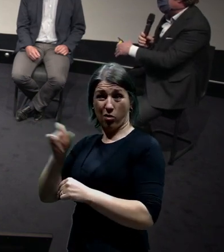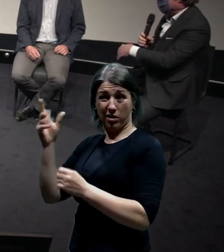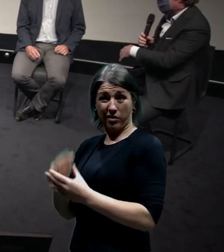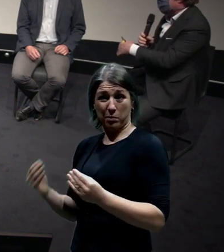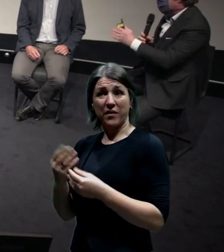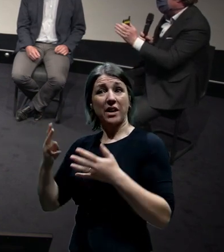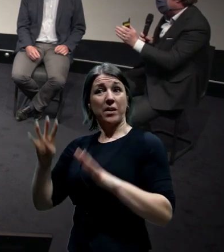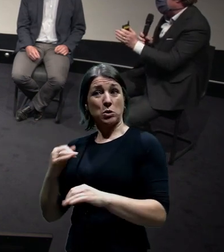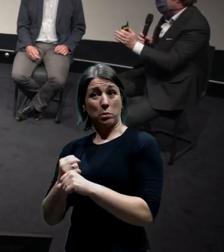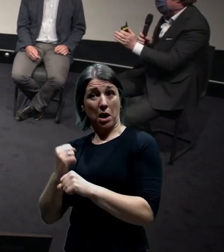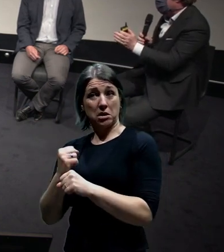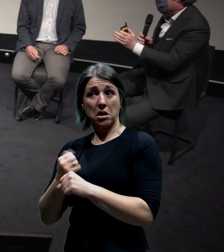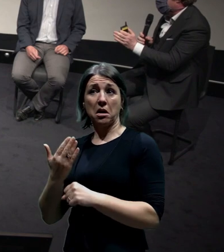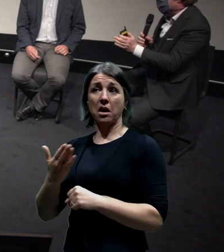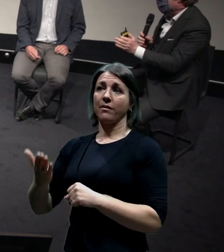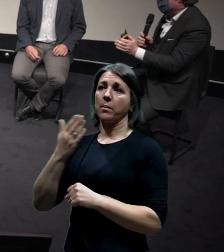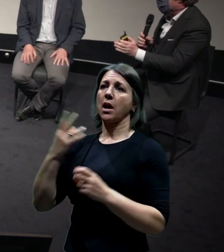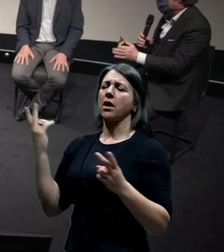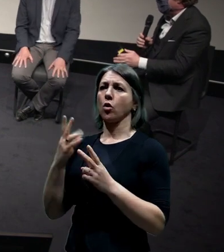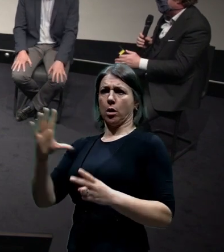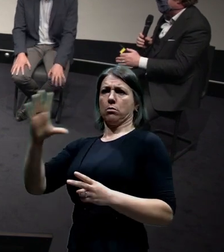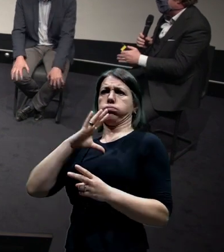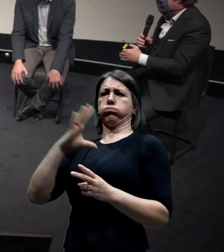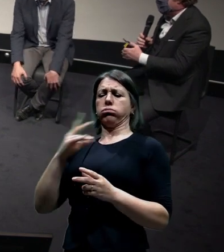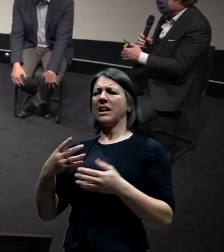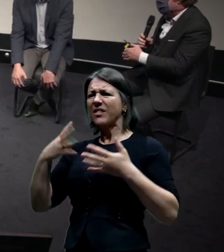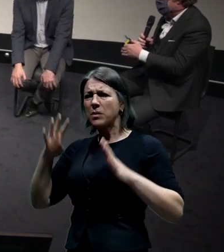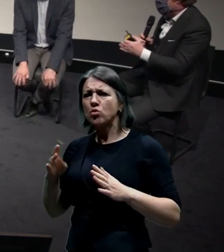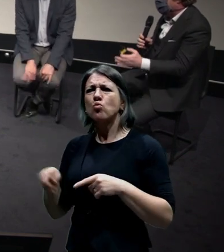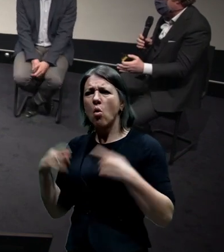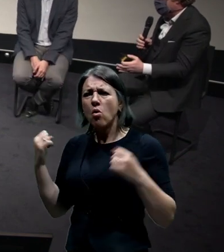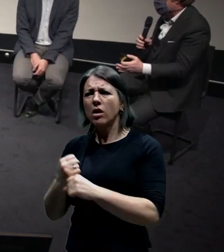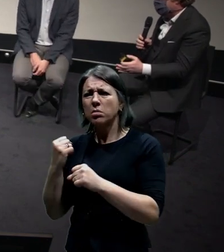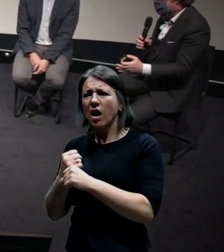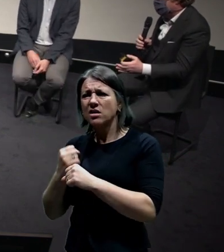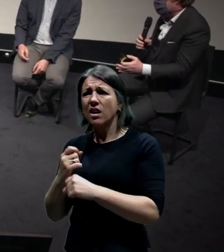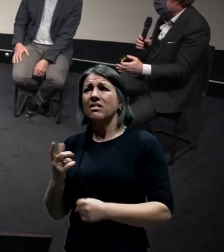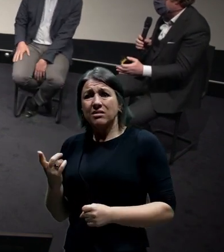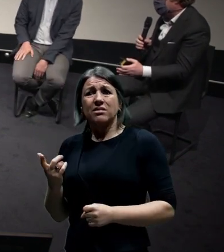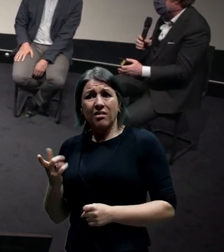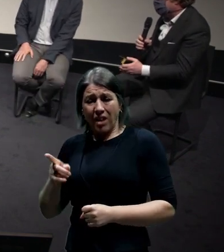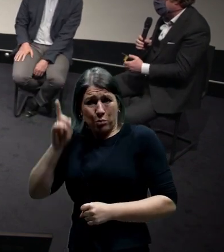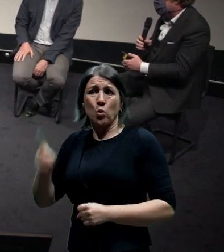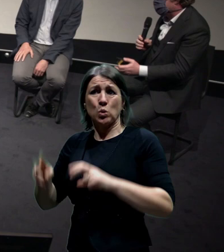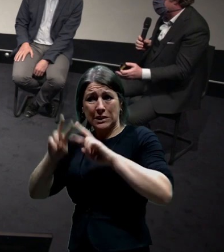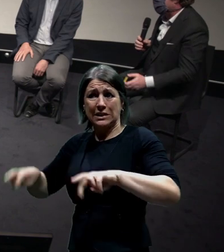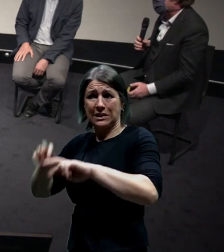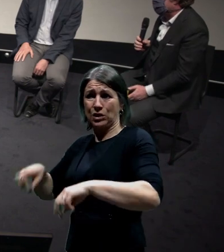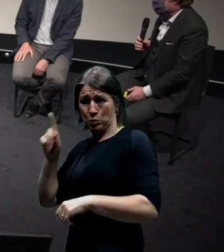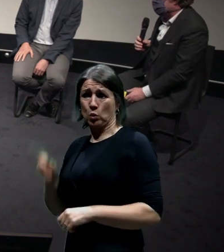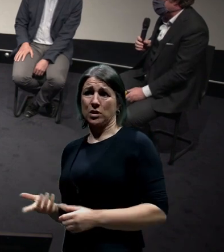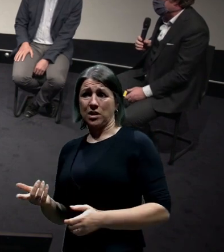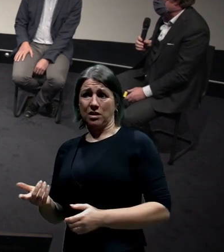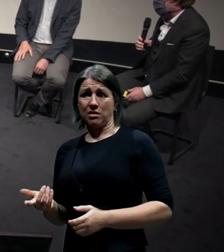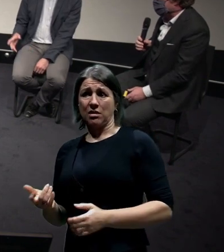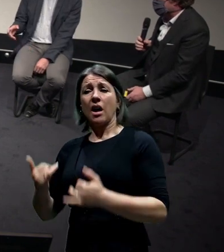zdá jako strašně jako dlouhá doba, ale vlastně ten krok byl nutný udělat. stejně je potřeba teď se